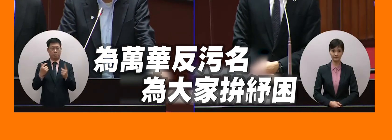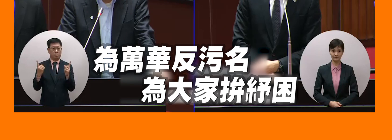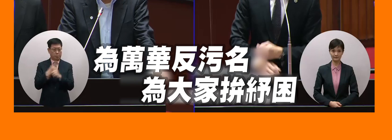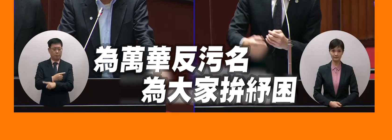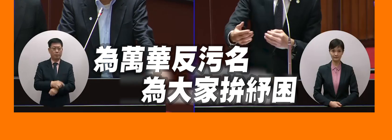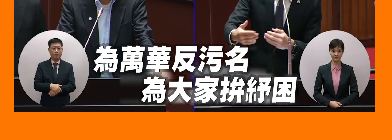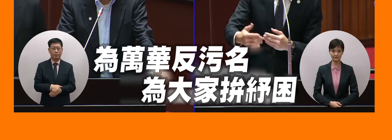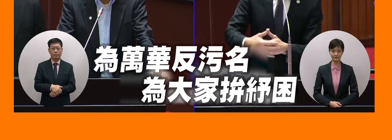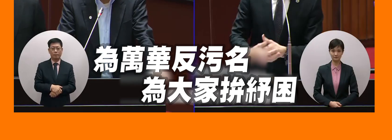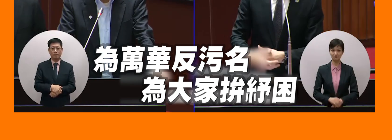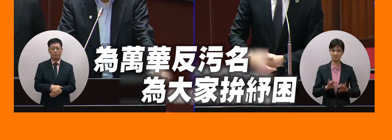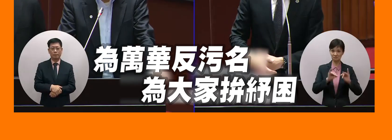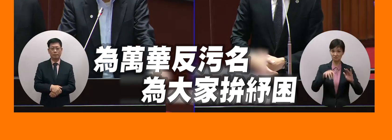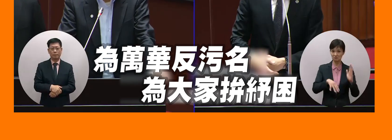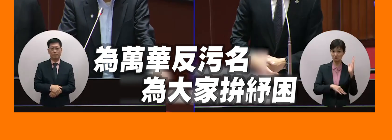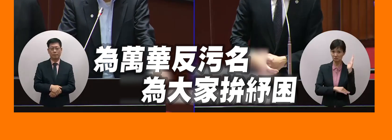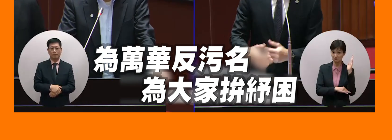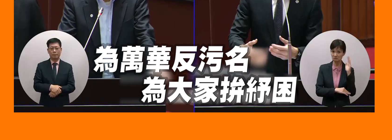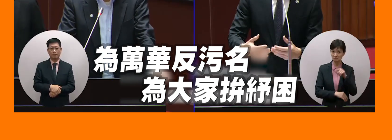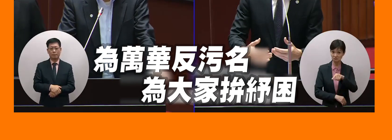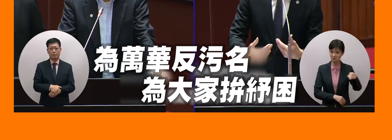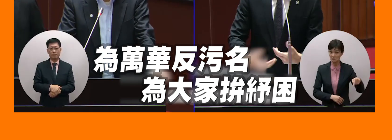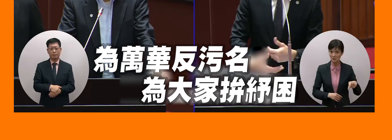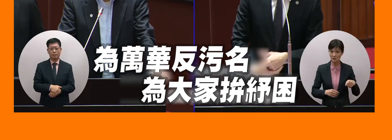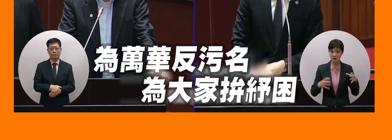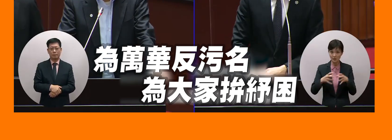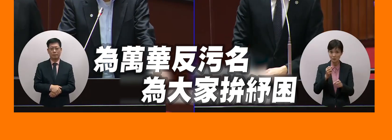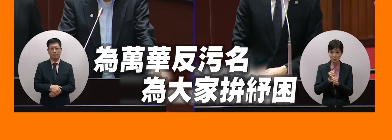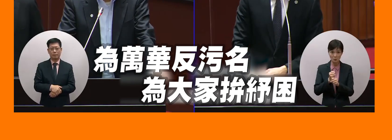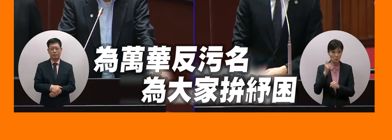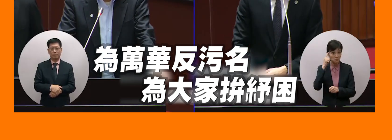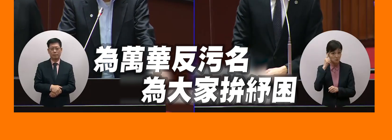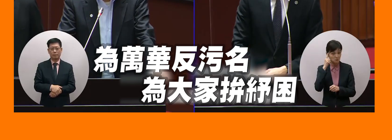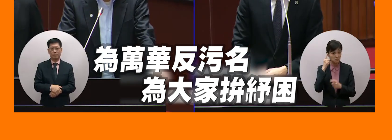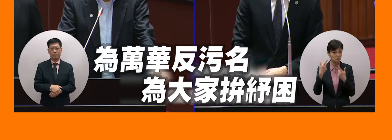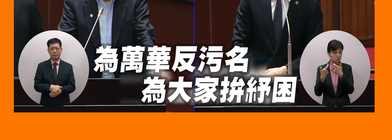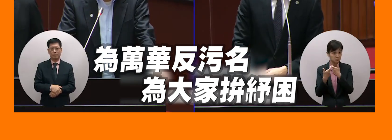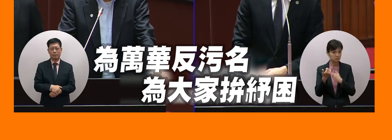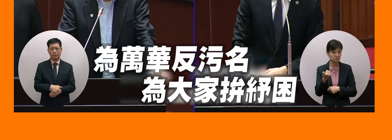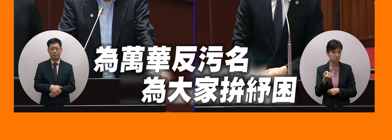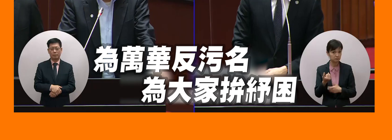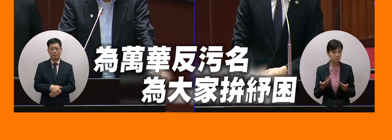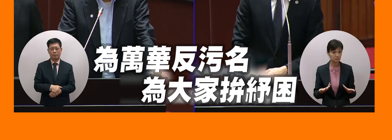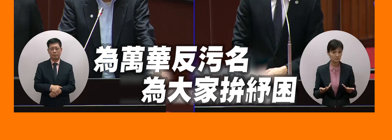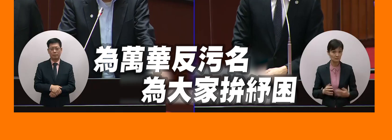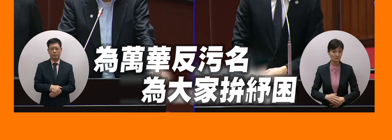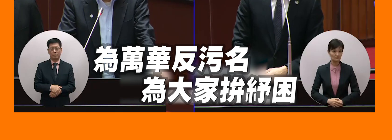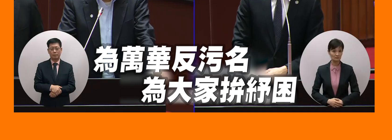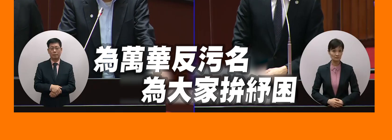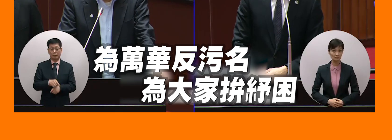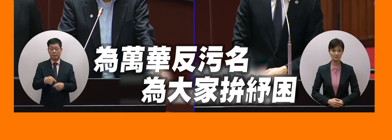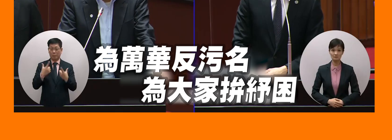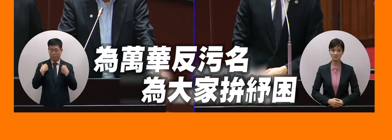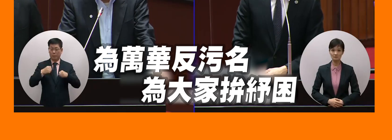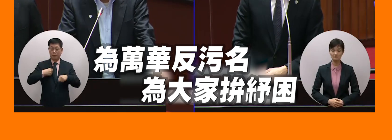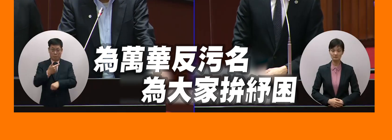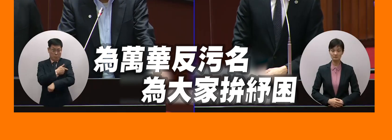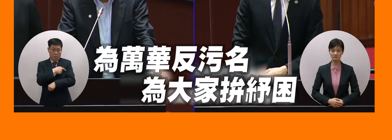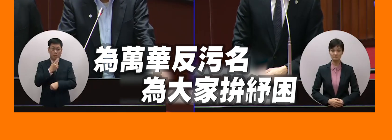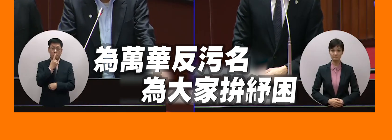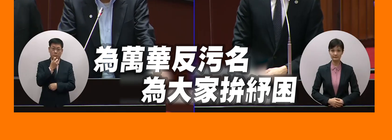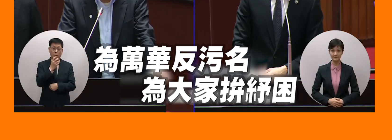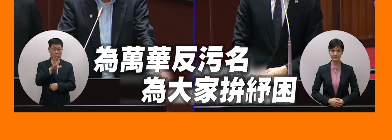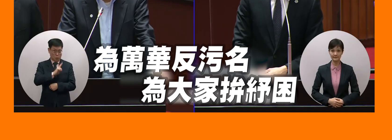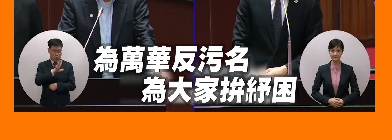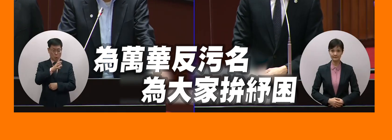統來做那地方政府現在這個合作的議員怎麼樣配合的議員當然在打疫苗中央